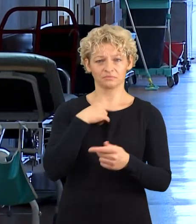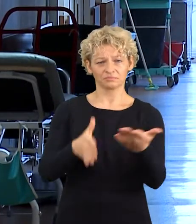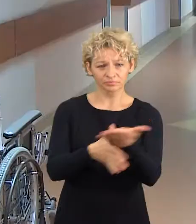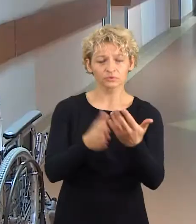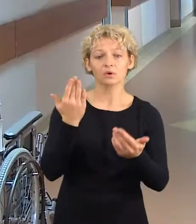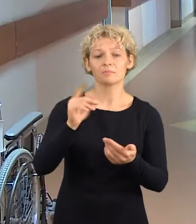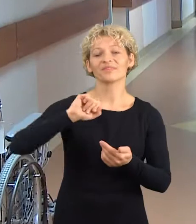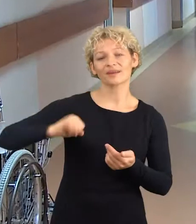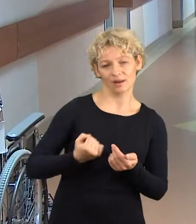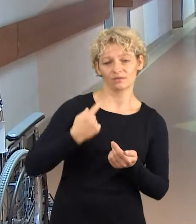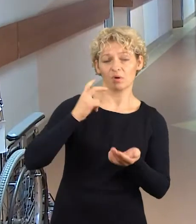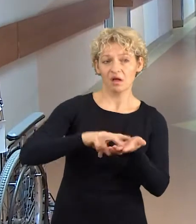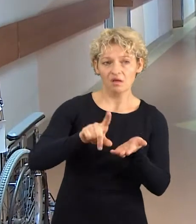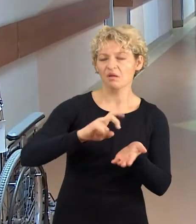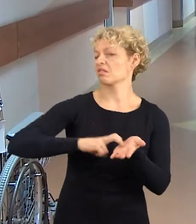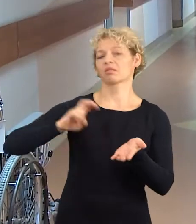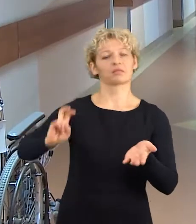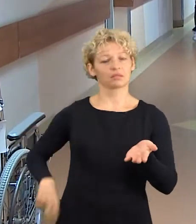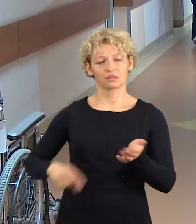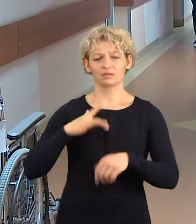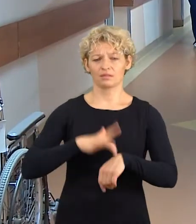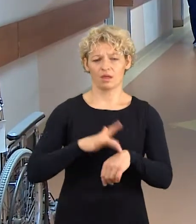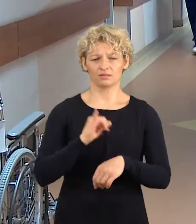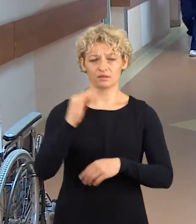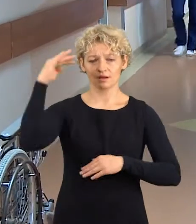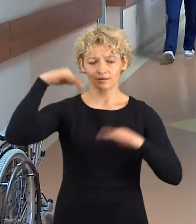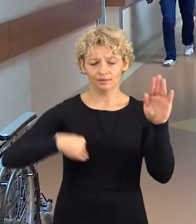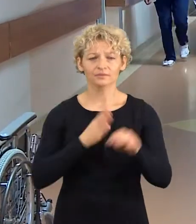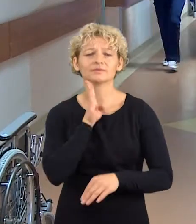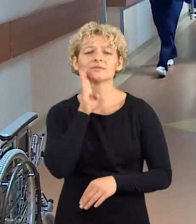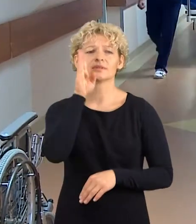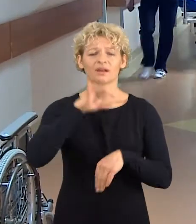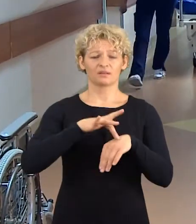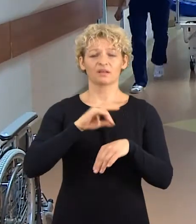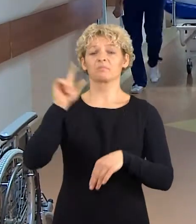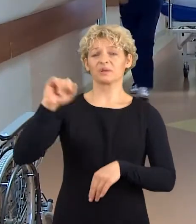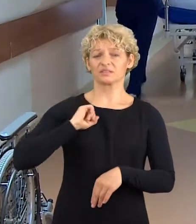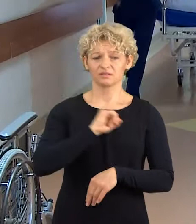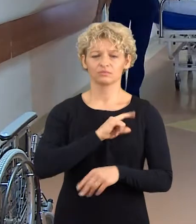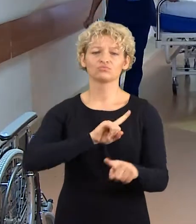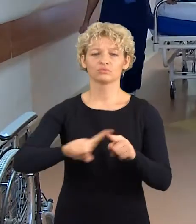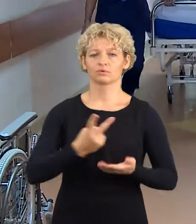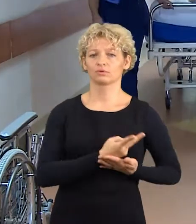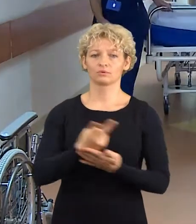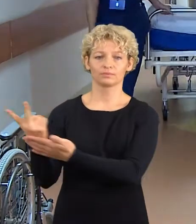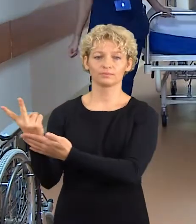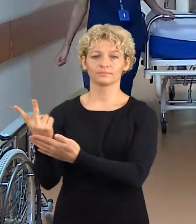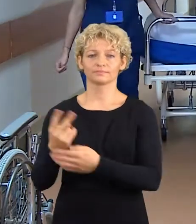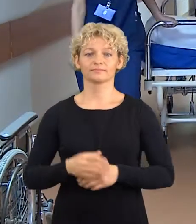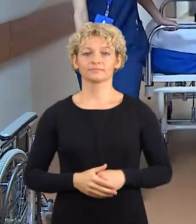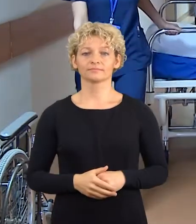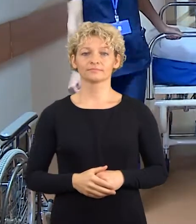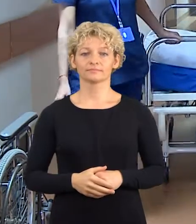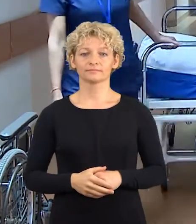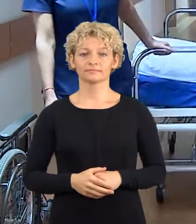pasijūto, kad ir jams skauda nudegusias vietas. Taigi ir antras bendradarbis sekmadienio vakara buvęs dirbtuvėse paguldytas į ligoninę.